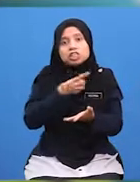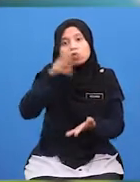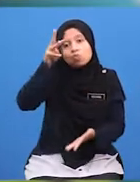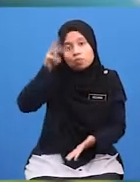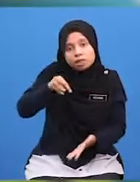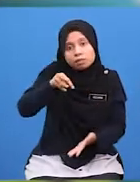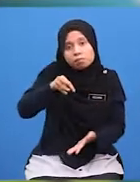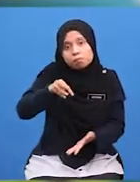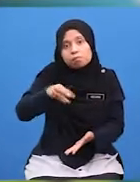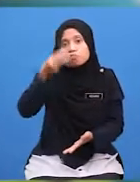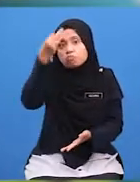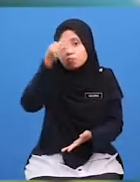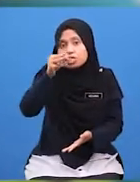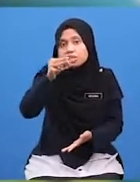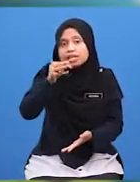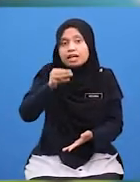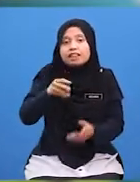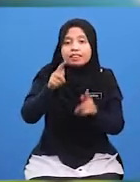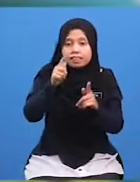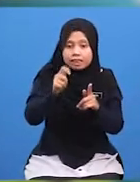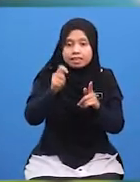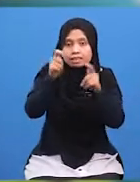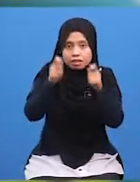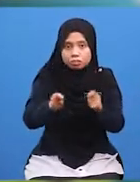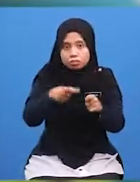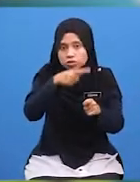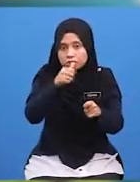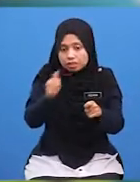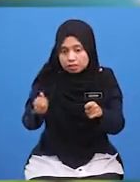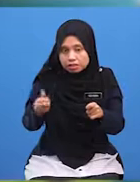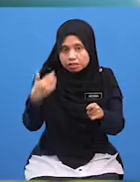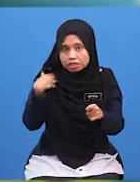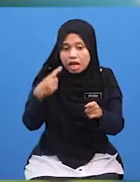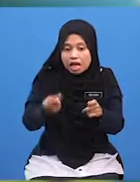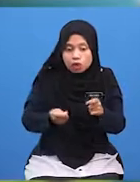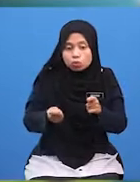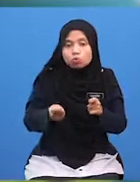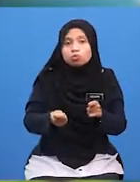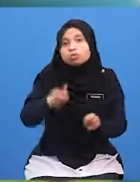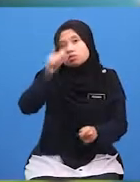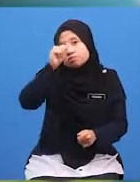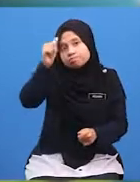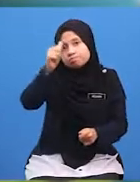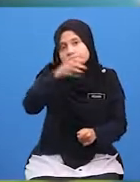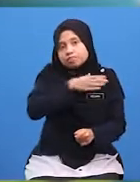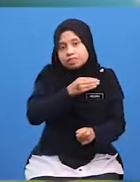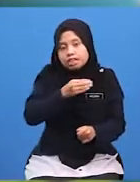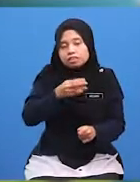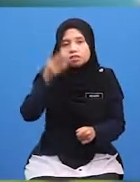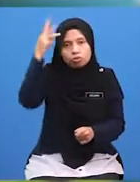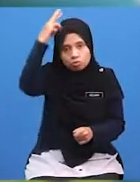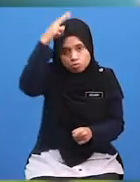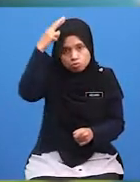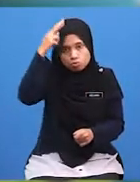wajib Memuliakan Tetamu Kerana Ia merupakan Tuntutan Allah Dan Rasulullah